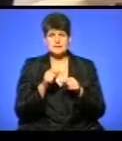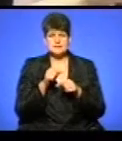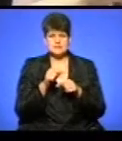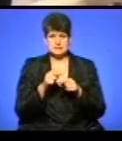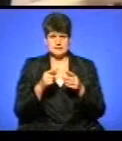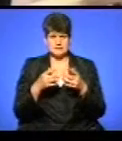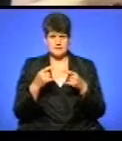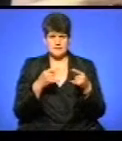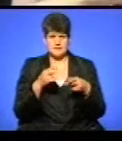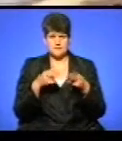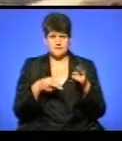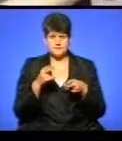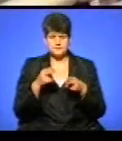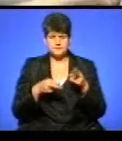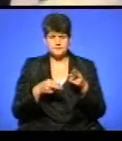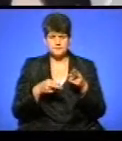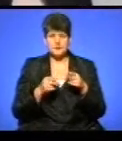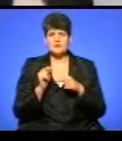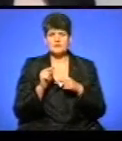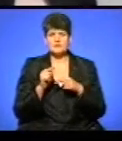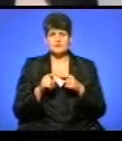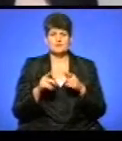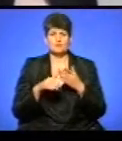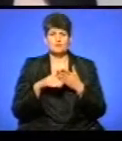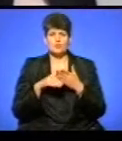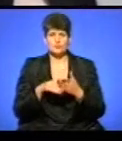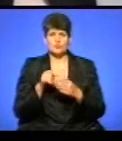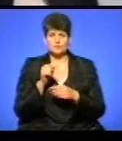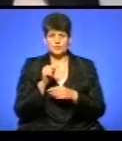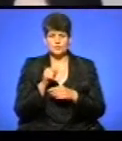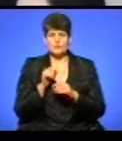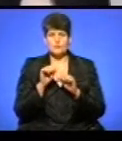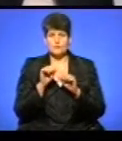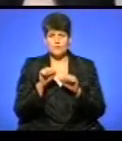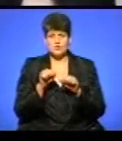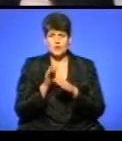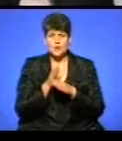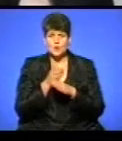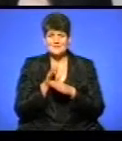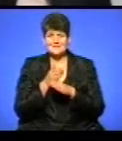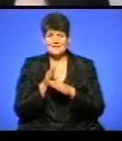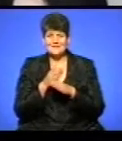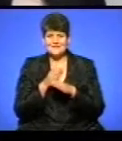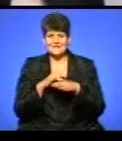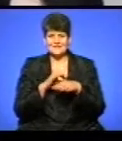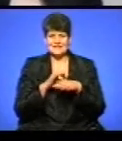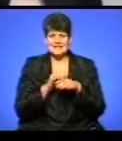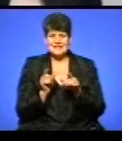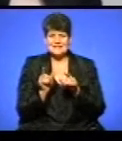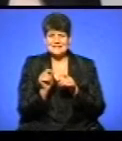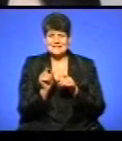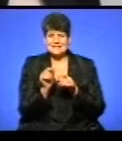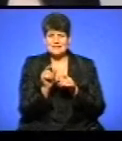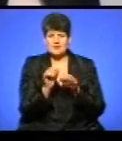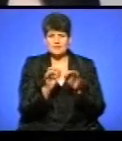Ультразвуковий скальпель – апарат, який за допомогою ультразвуку має здатність розділяти тканини і запаювати судини, які